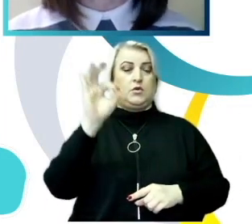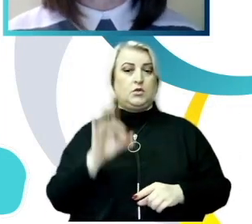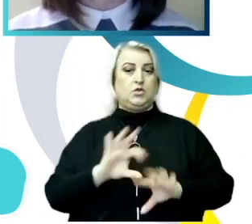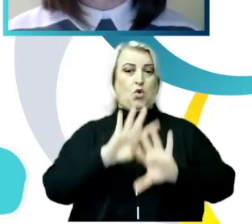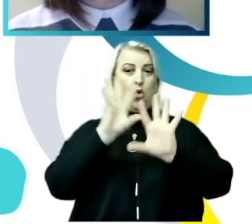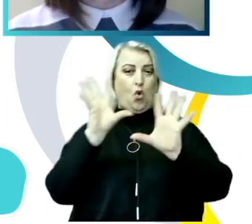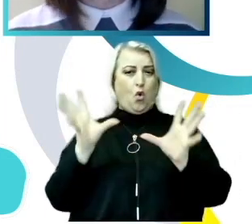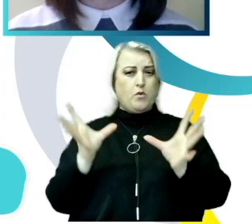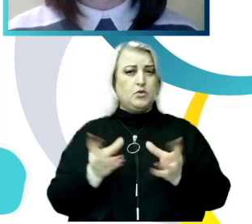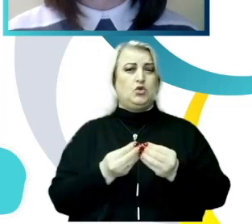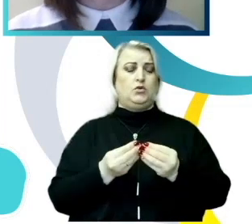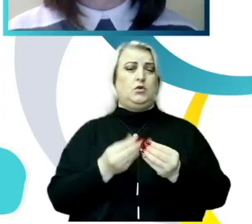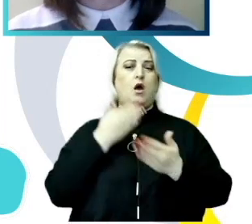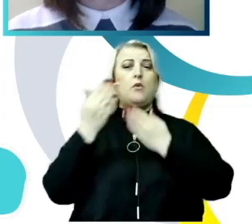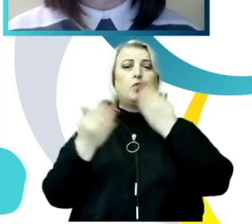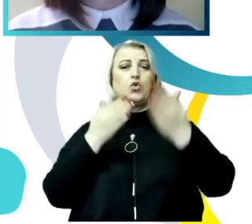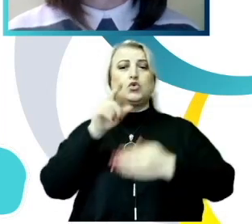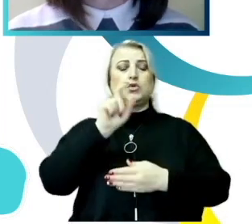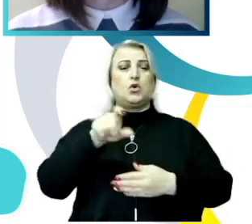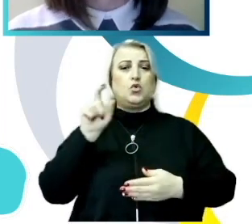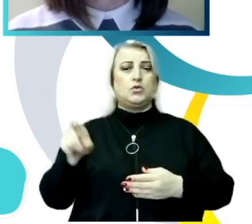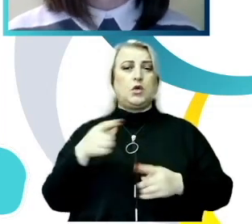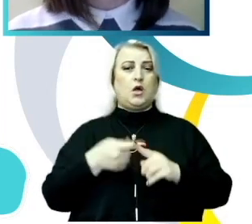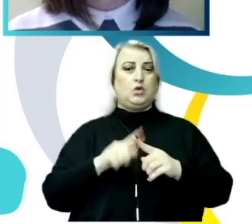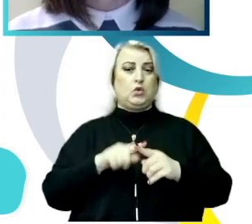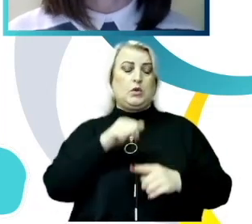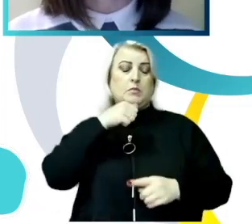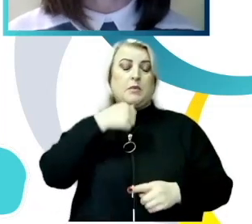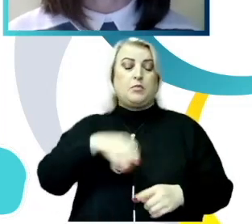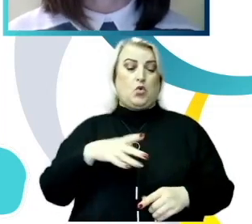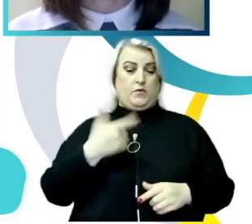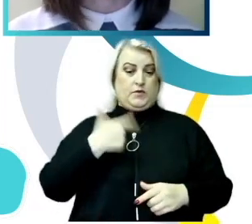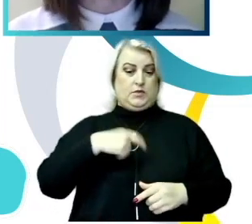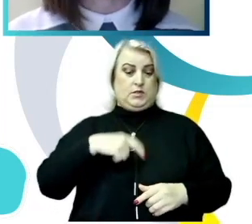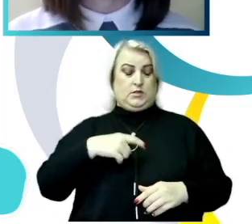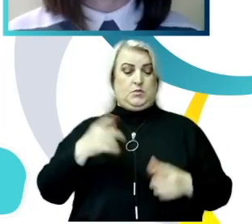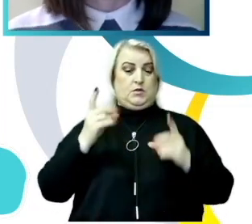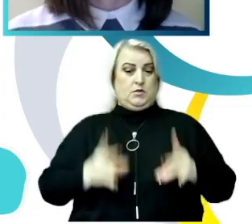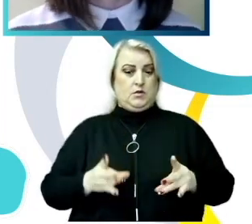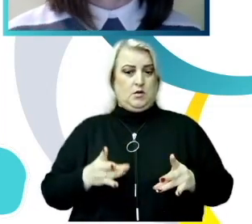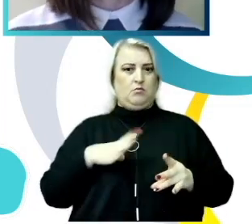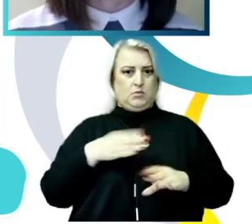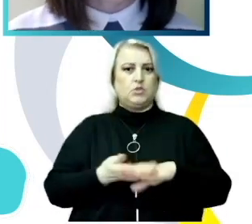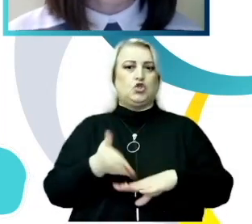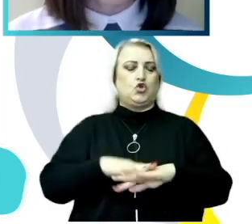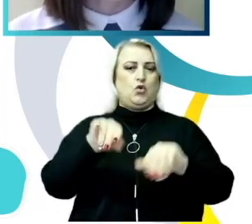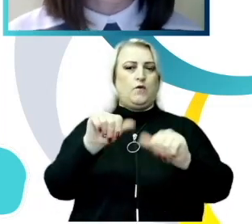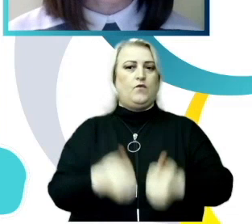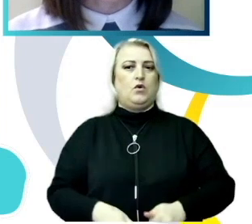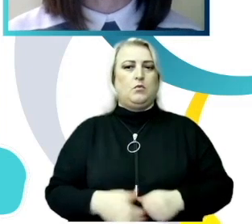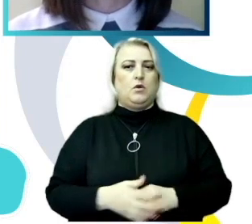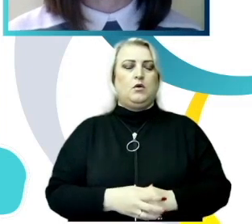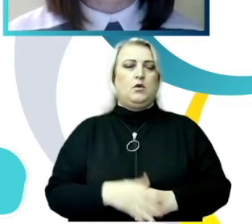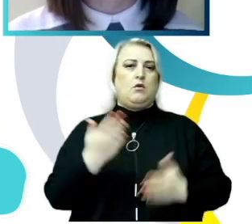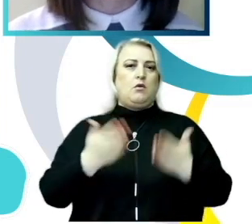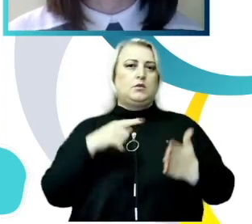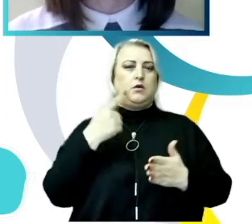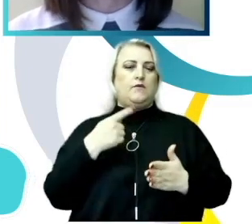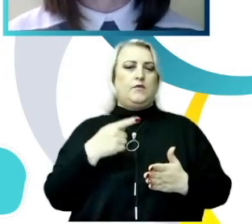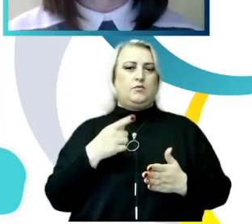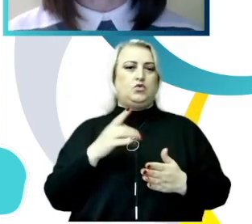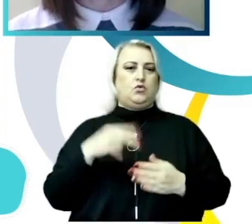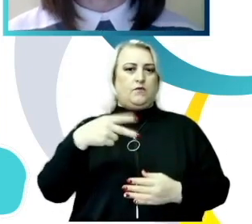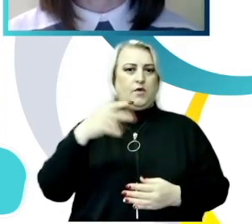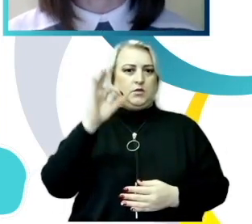studenților care au fost supuși unei forme de hărțuire sexual s-au confruntat cu forme grave. Dacă noi vorbim numeric, deci 20%